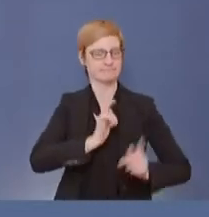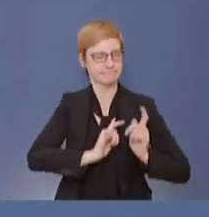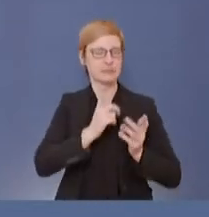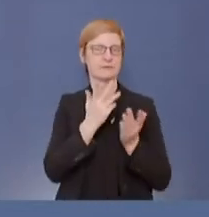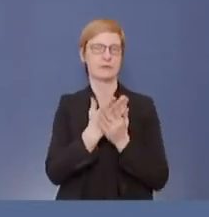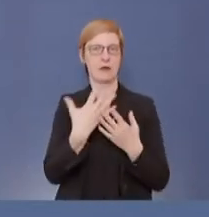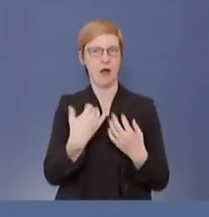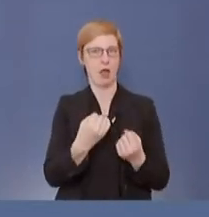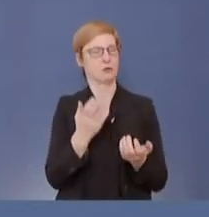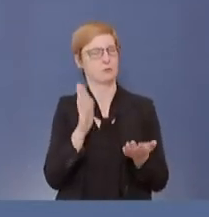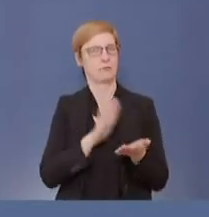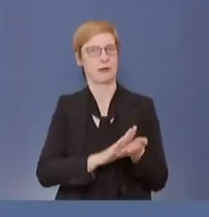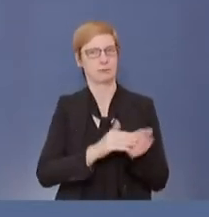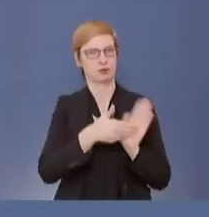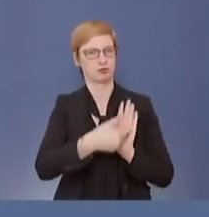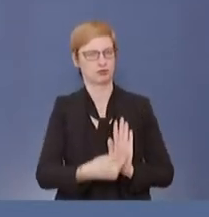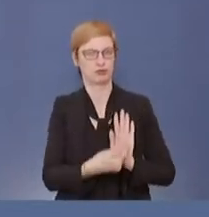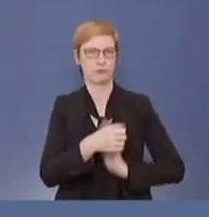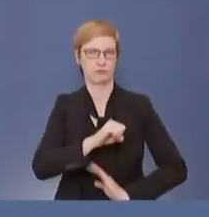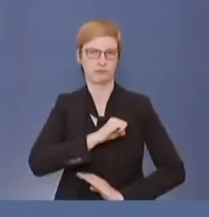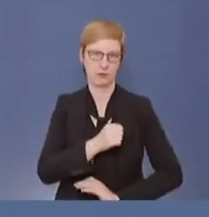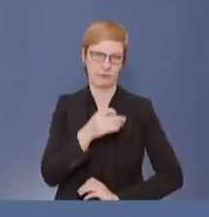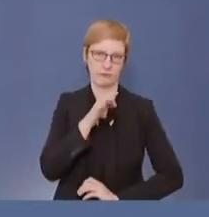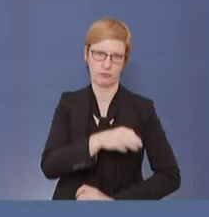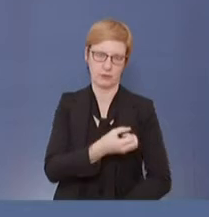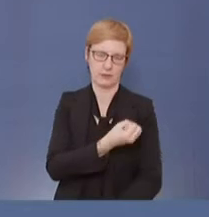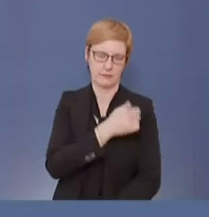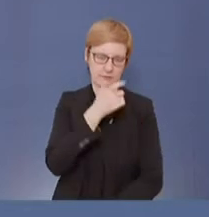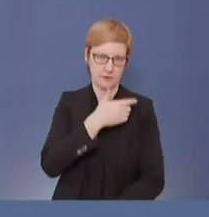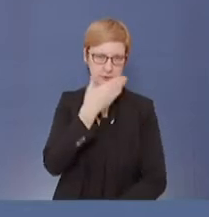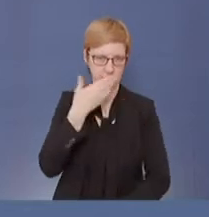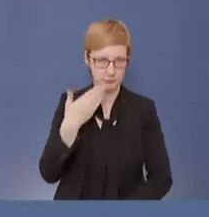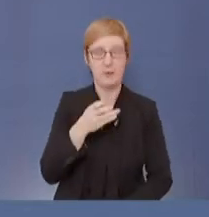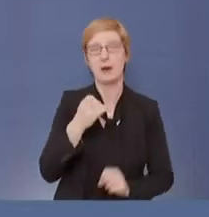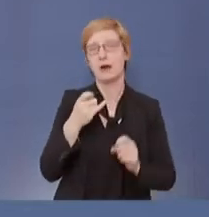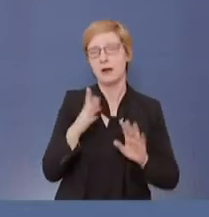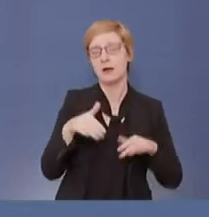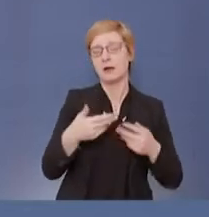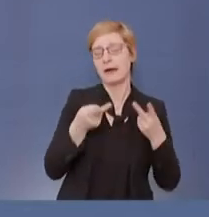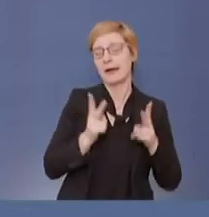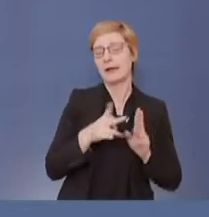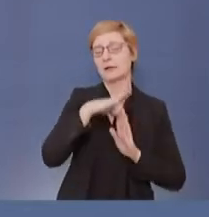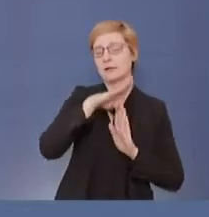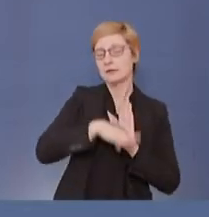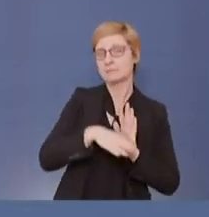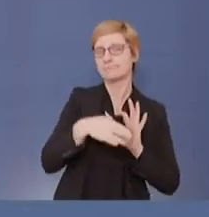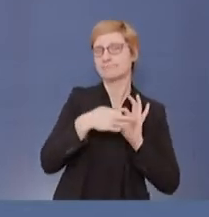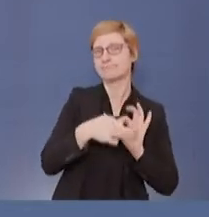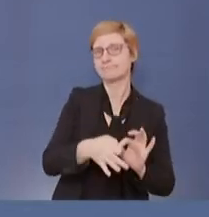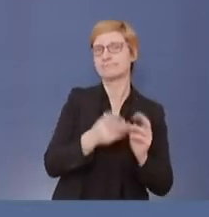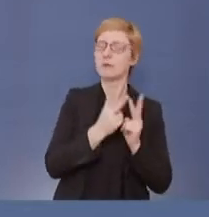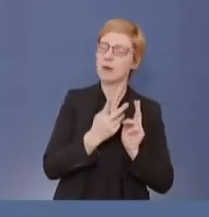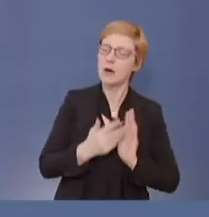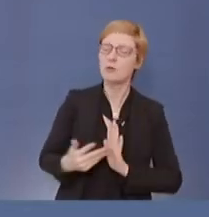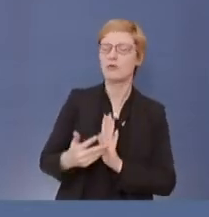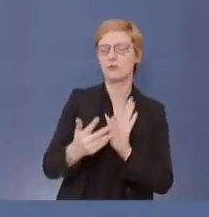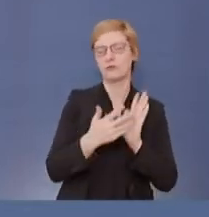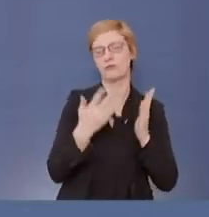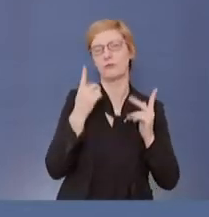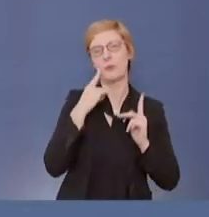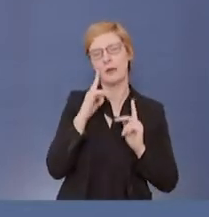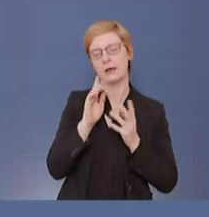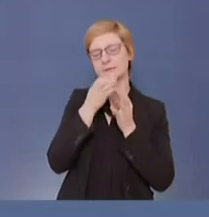Gleichwohl gibt es in einem solchen Prozess immer auch rechtliche Fragestellungen zu prüfen. Und die muss man jetzt einfach im Detail abwägen.